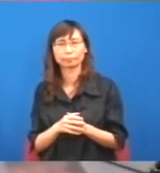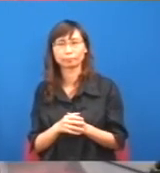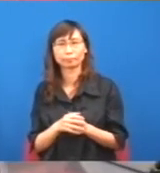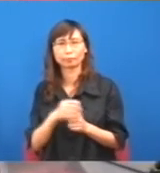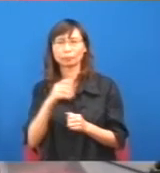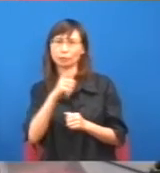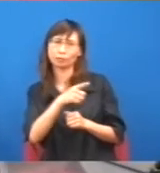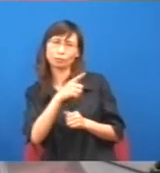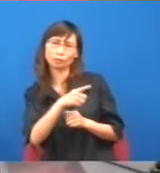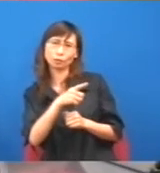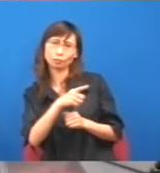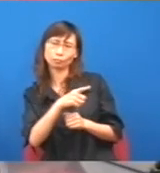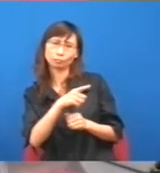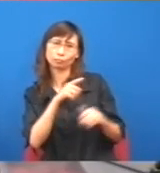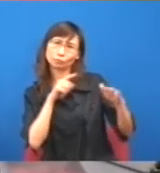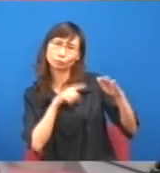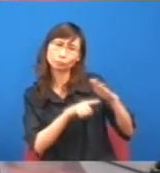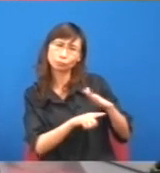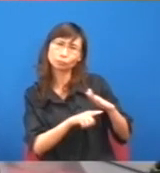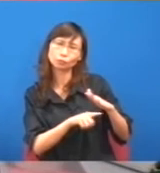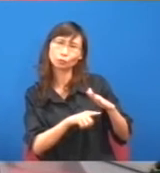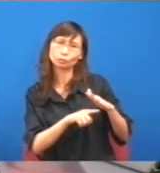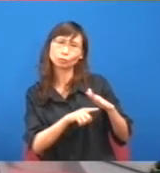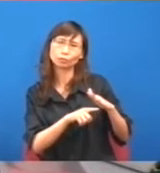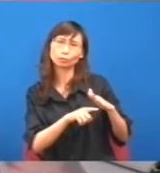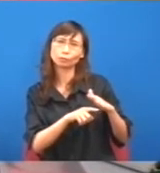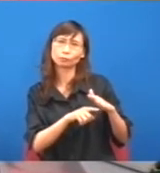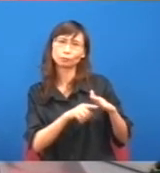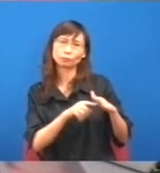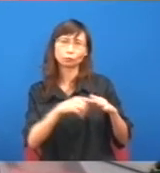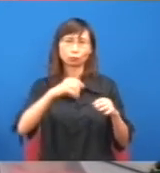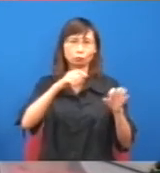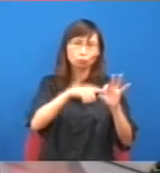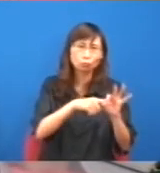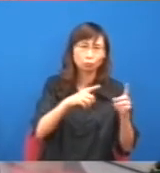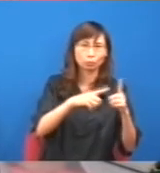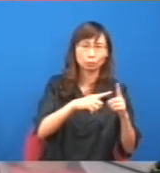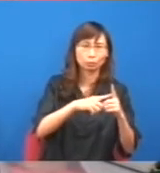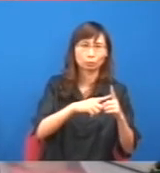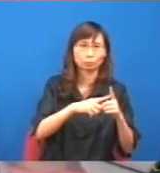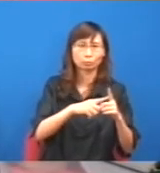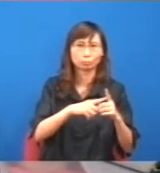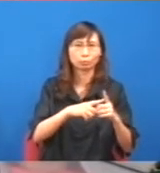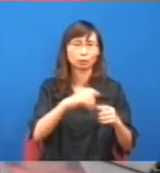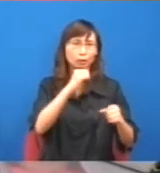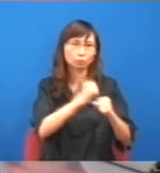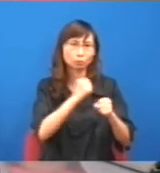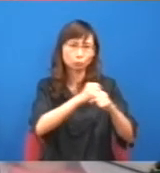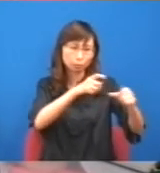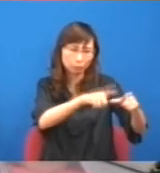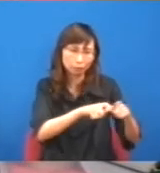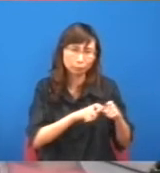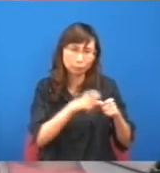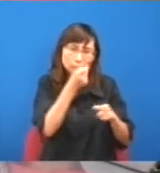你針對最沒有意價能力的人,是一個人道的問題,即是說,他